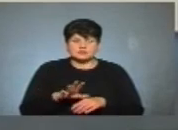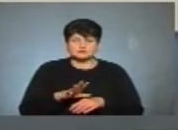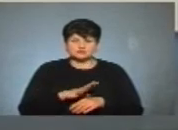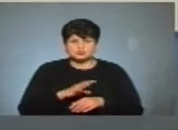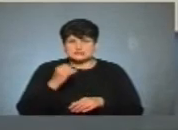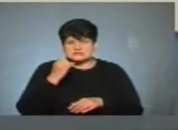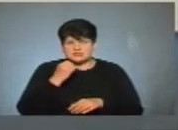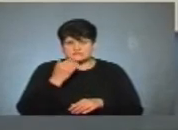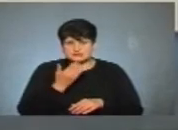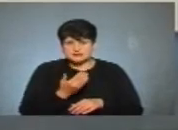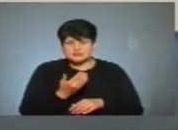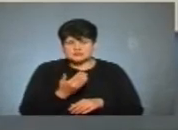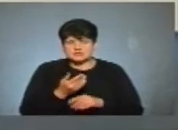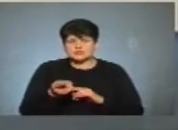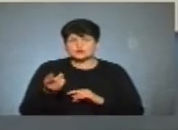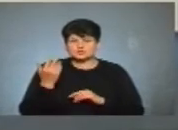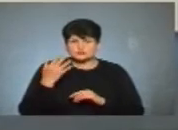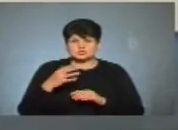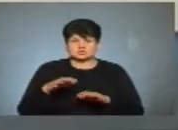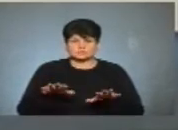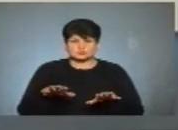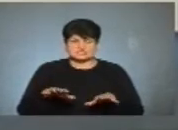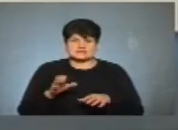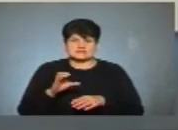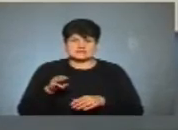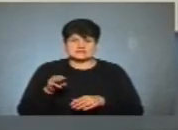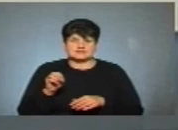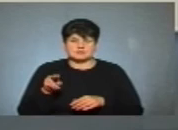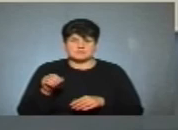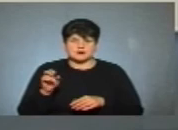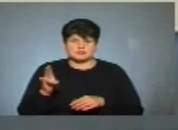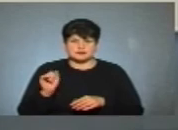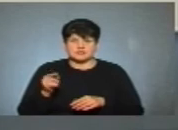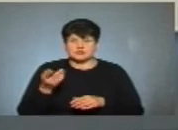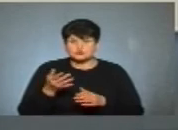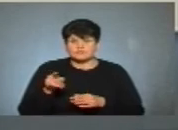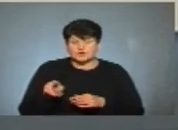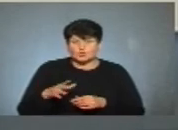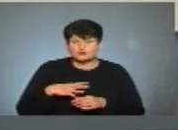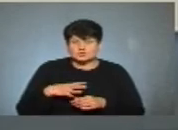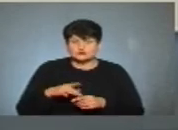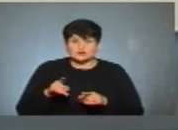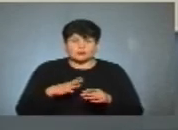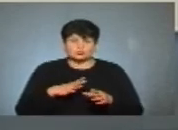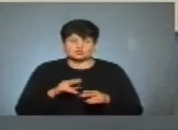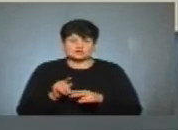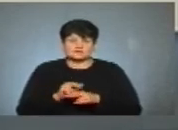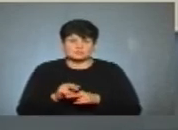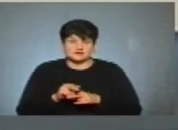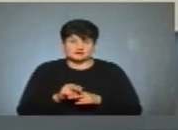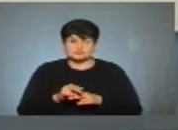вона відбулася завдяки тодішній позиції Степана. Ну, і якщо ви очікуєте, що я буду щось спростовувати, ви,